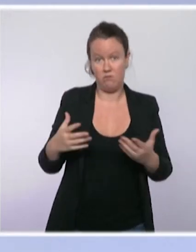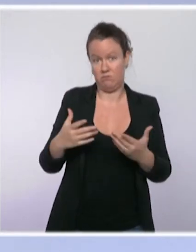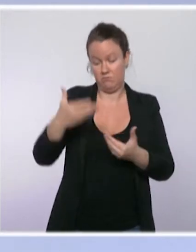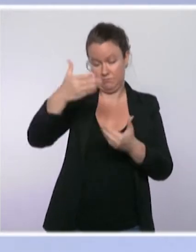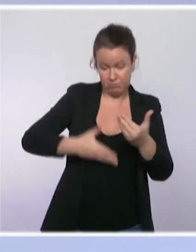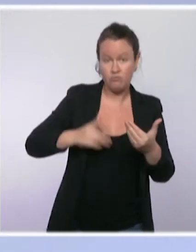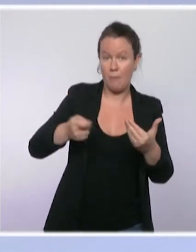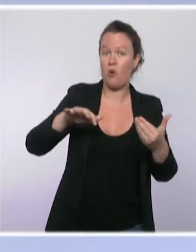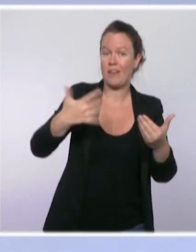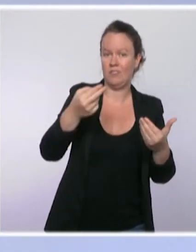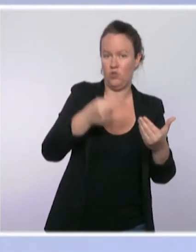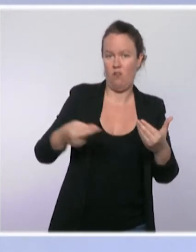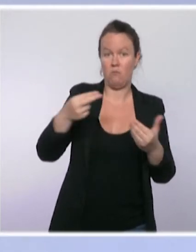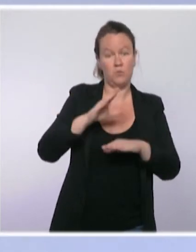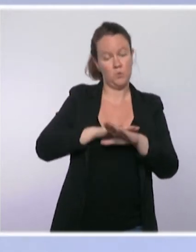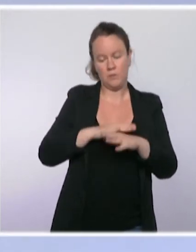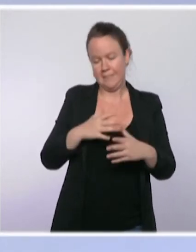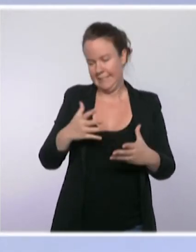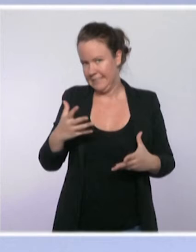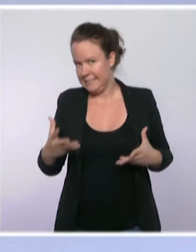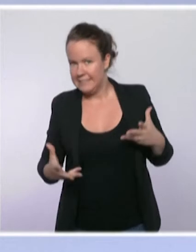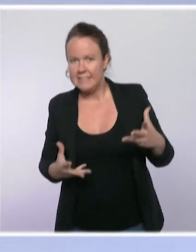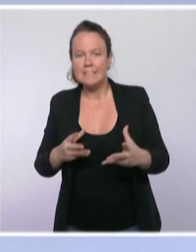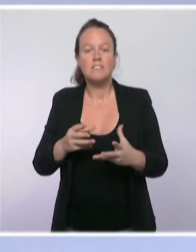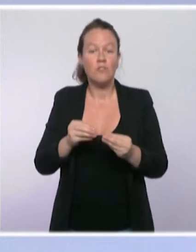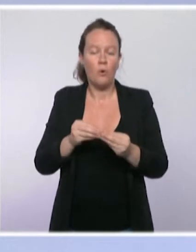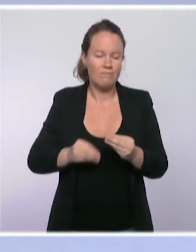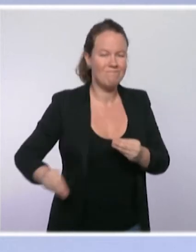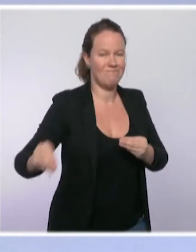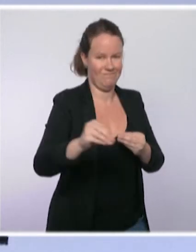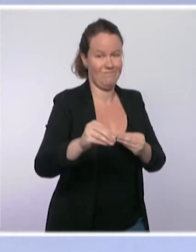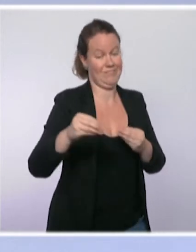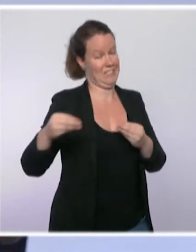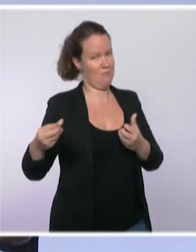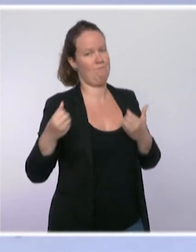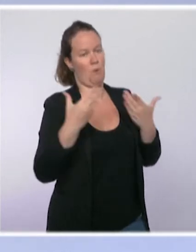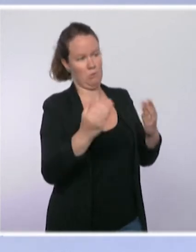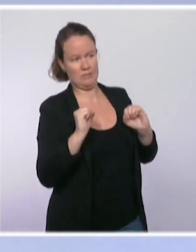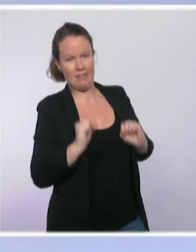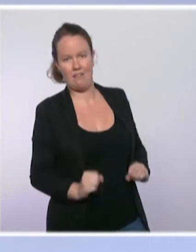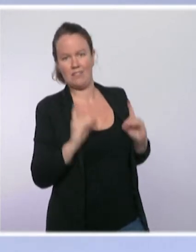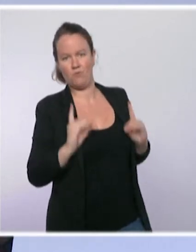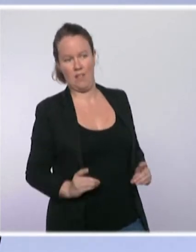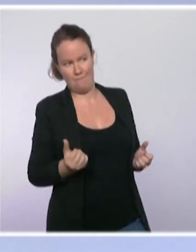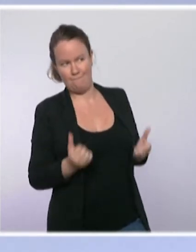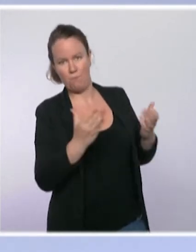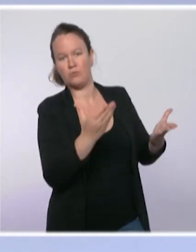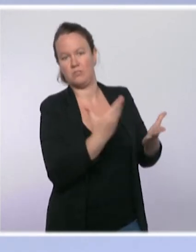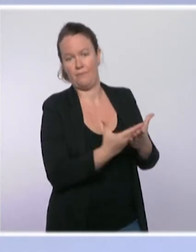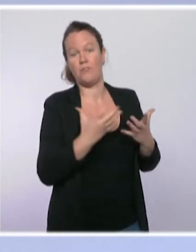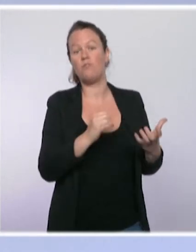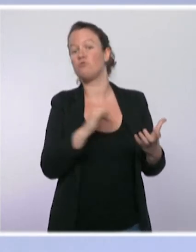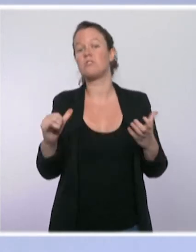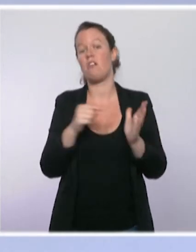novembre prochain. Donc ce que nous voulons, ce que nous allons proposer au Parlement, c'est de maintenir pendant plusieurs mois encore, jusqu'à l'été, la